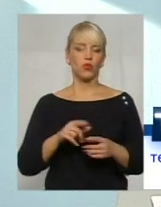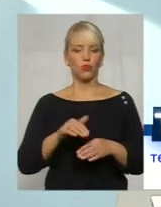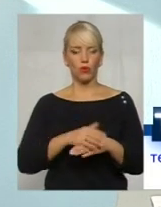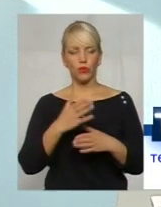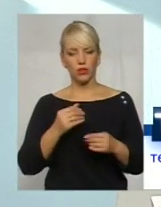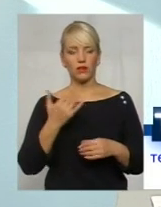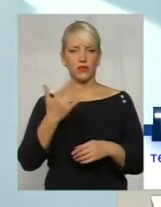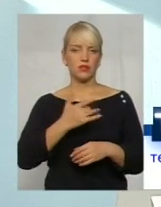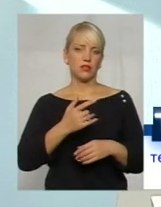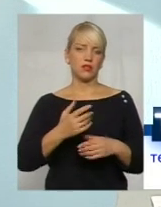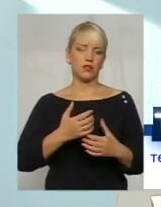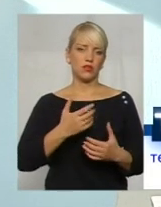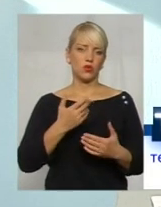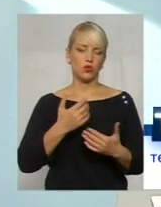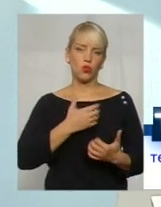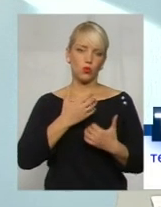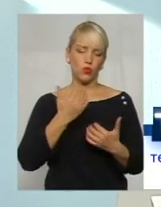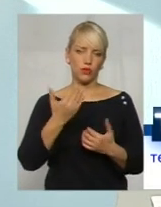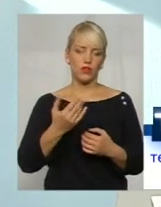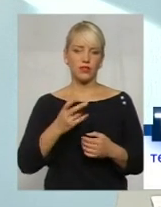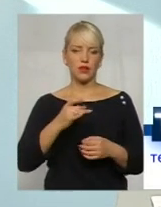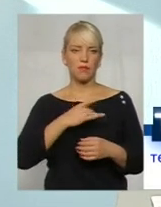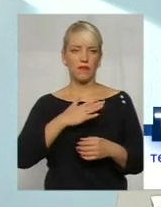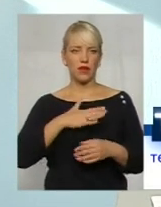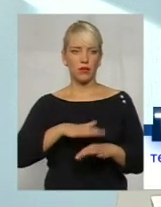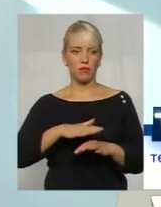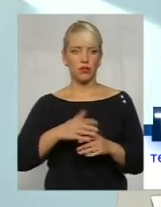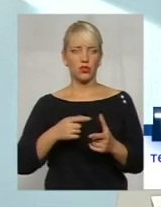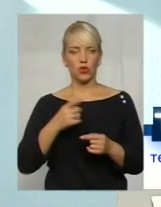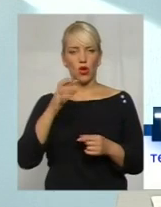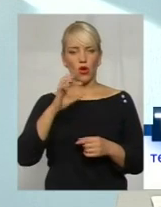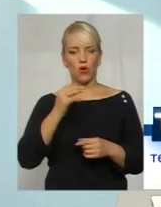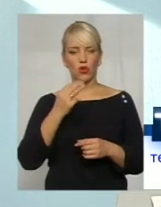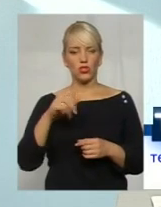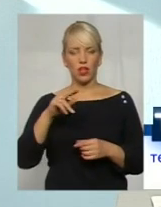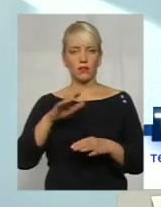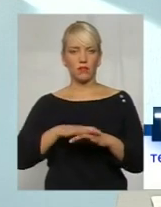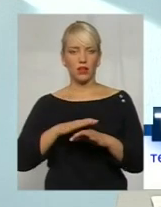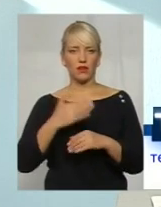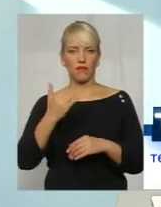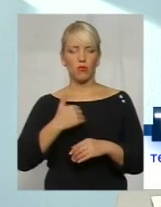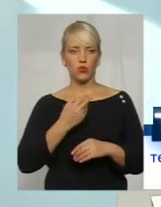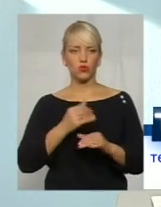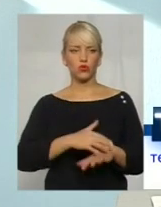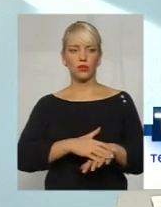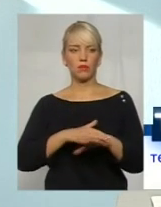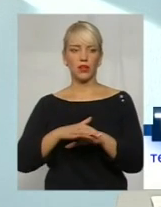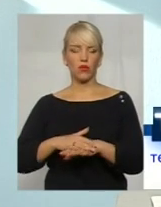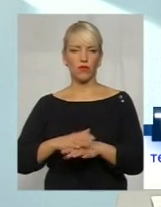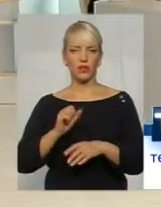з приватбанку чи з щатбанку. Тільки що вам хочуть перерахувати кошти, але тут